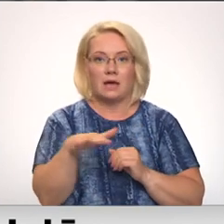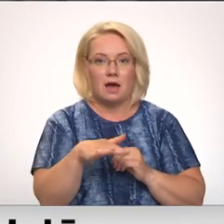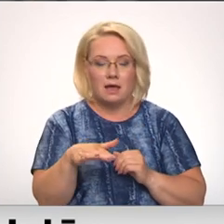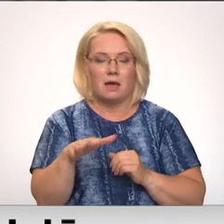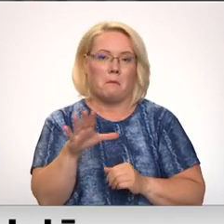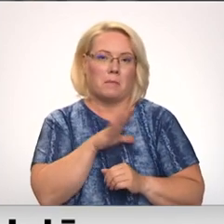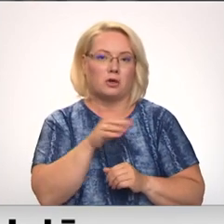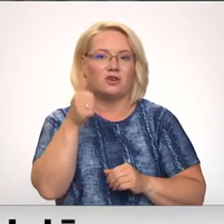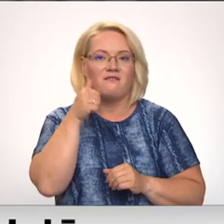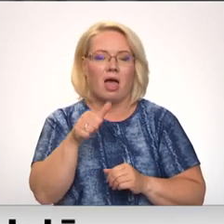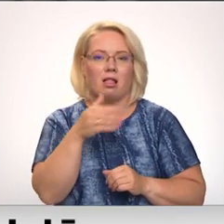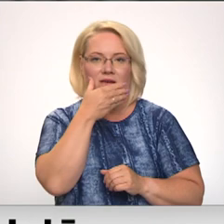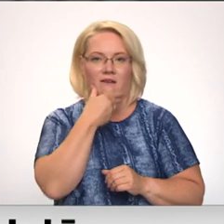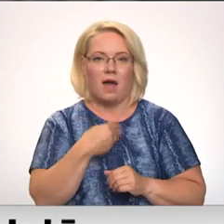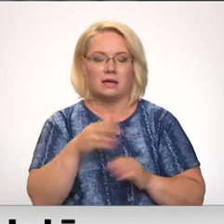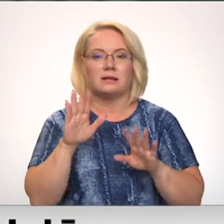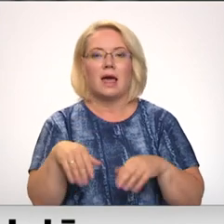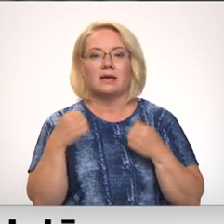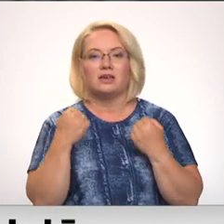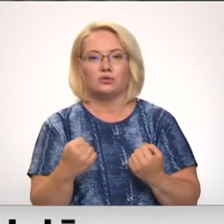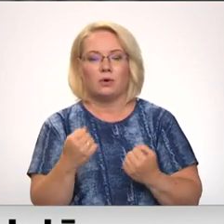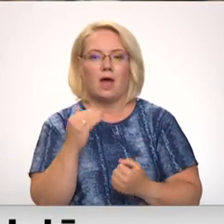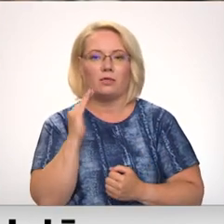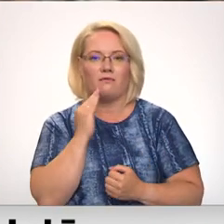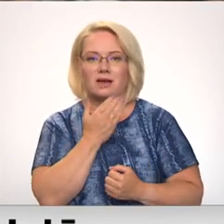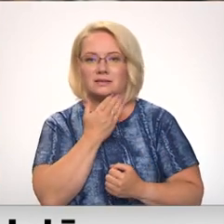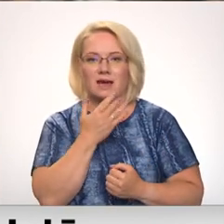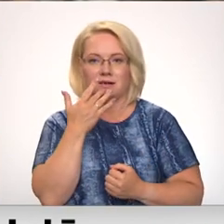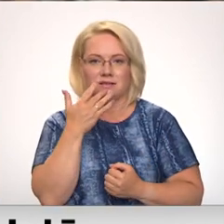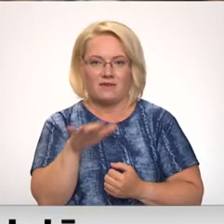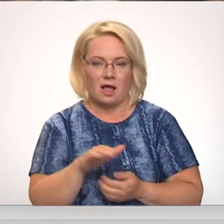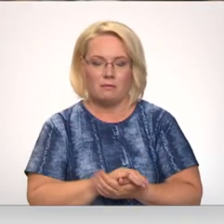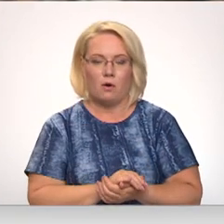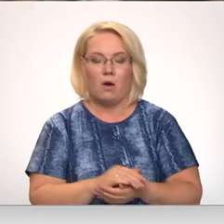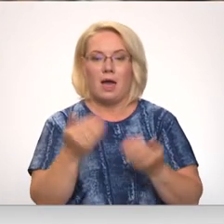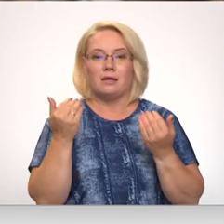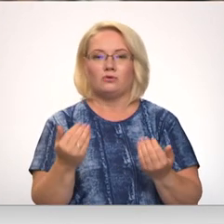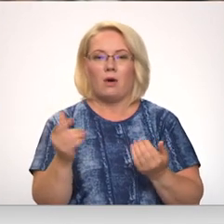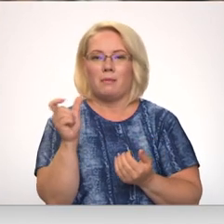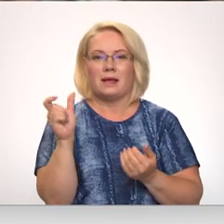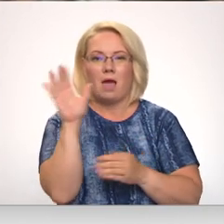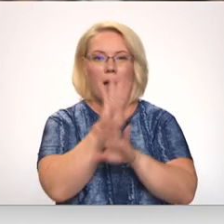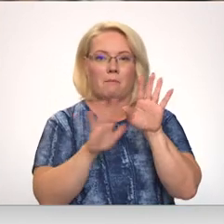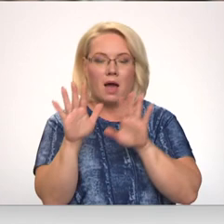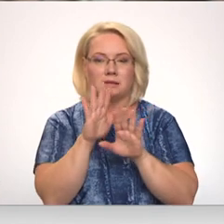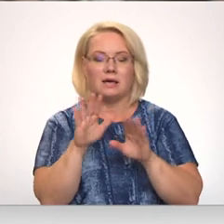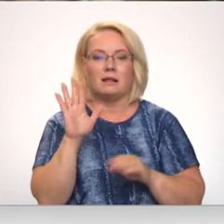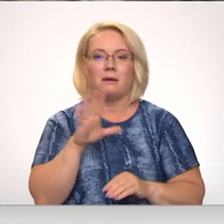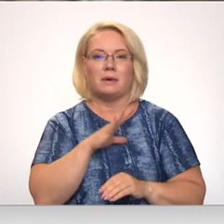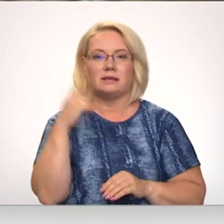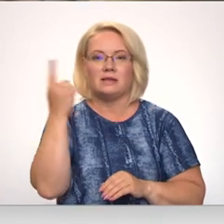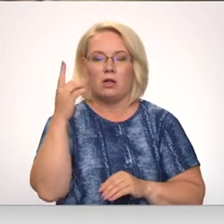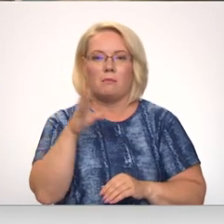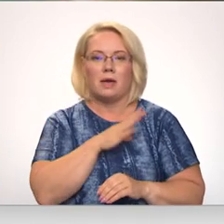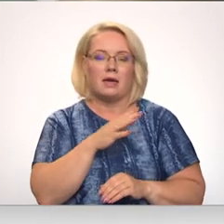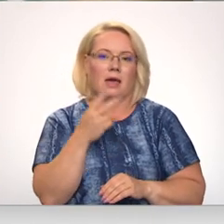to bijušas vēl par vājā, lai izturētu vasaras svelmi. Šobrīd ir apmācēs, bet tā kādai saulī, mēs pamērētu, pamērīt virsmo temperatūru, viņa